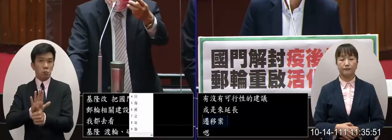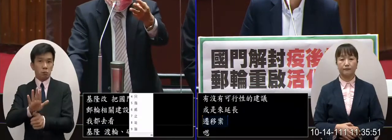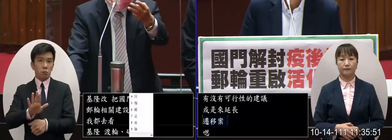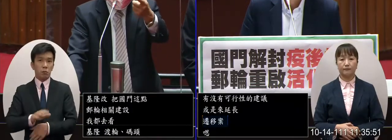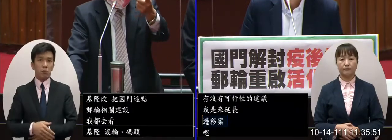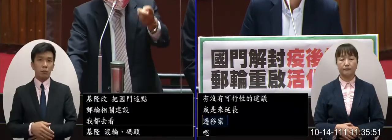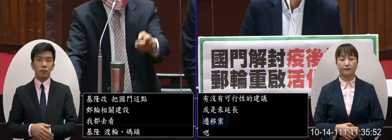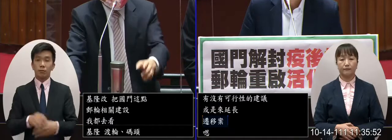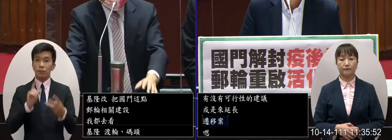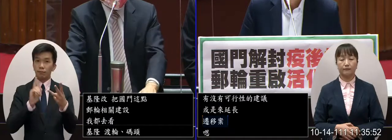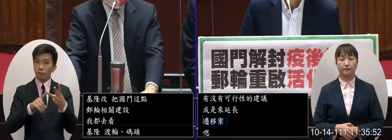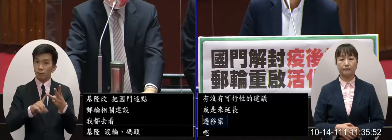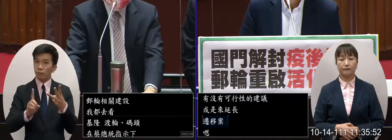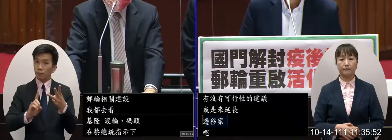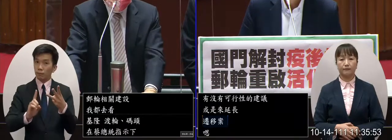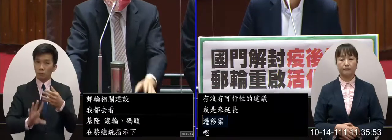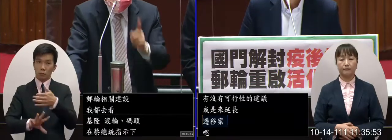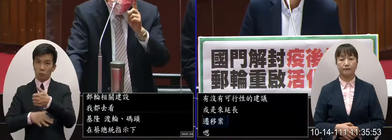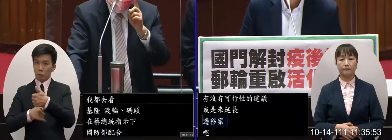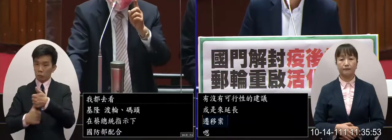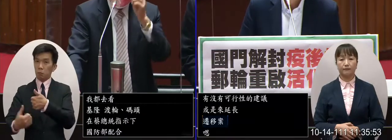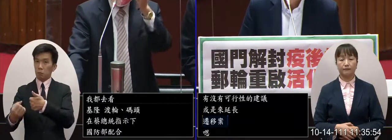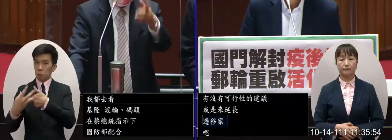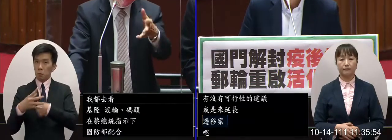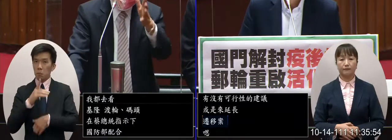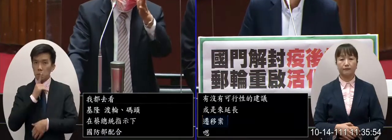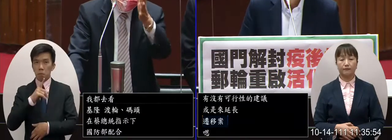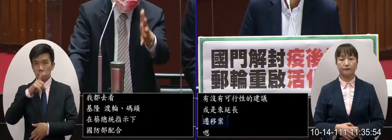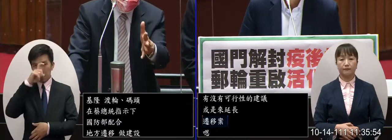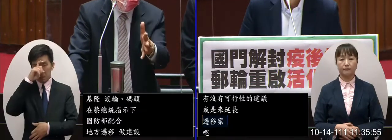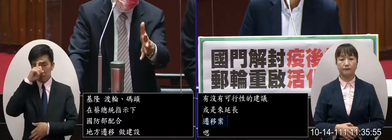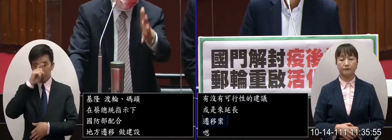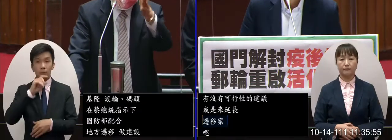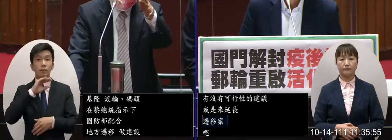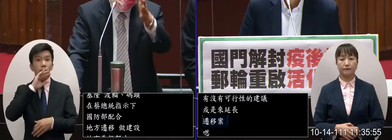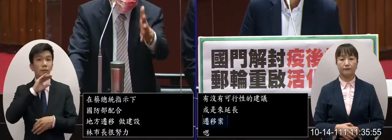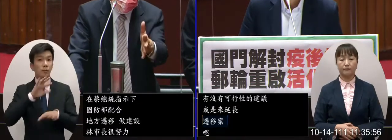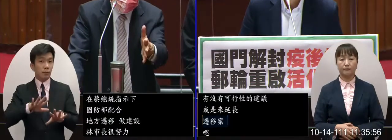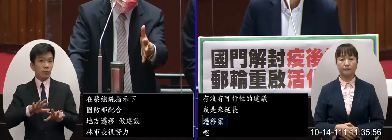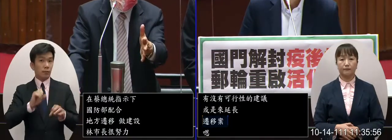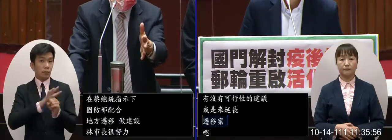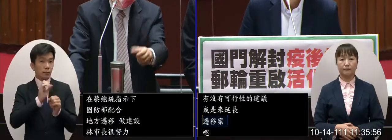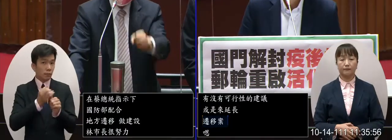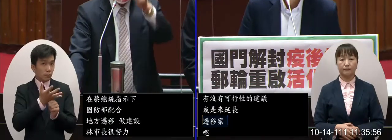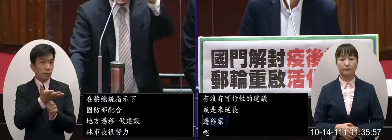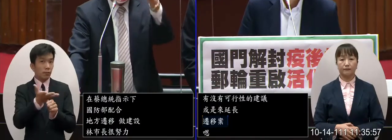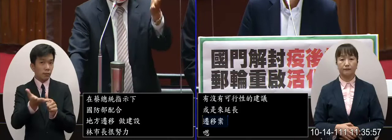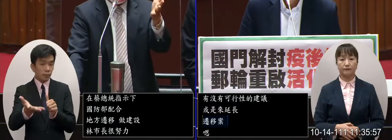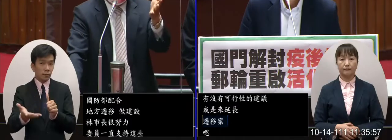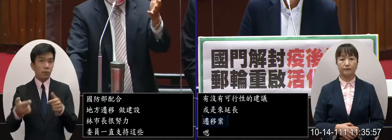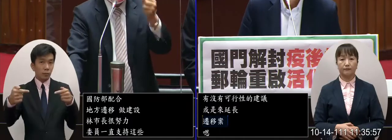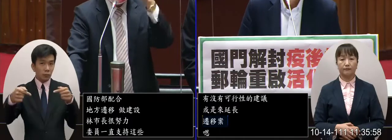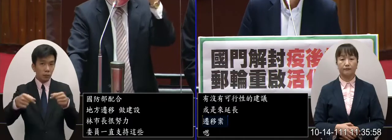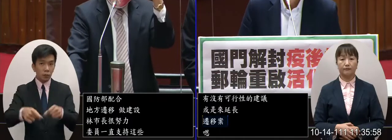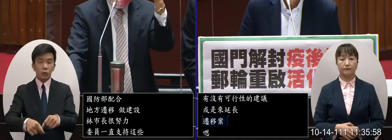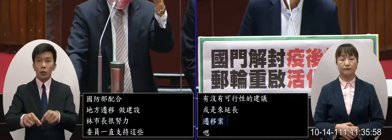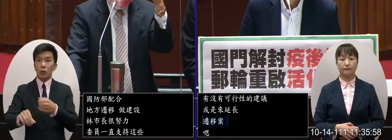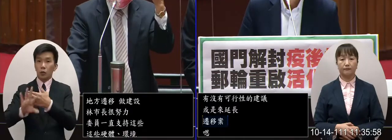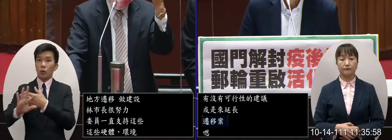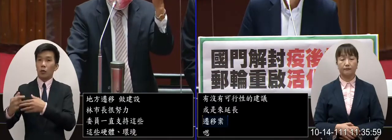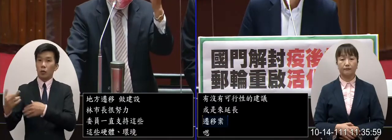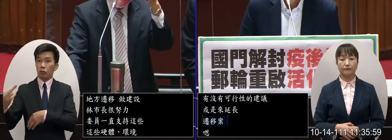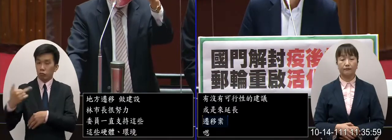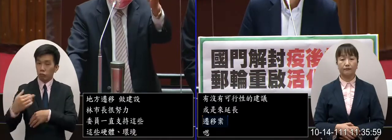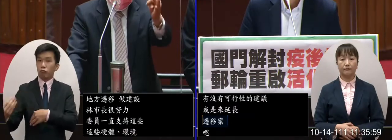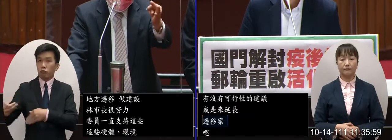談的第三個就是委員指教說疫情已經到了這個階段國門開放趕快